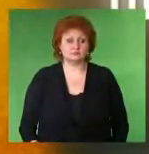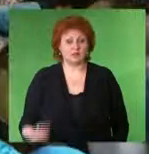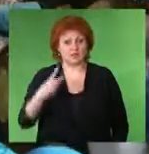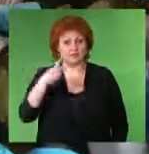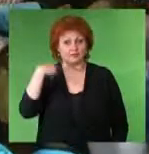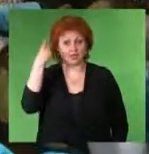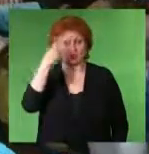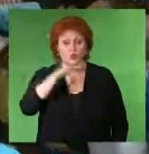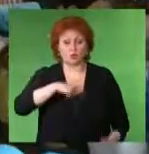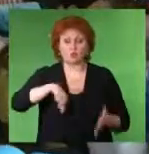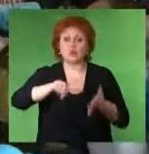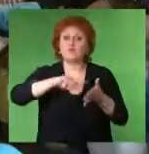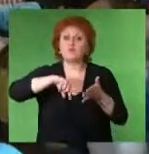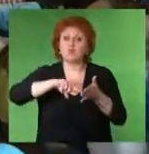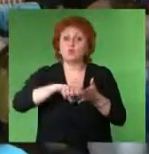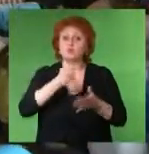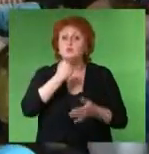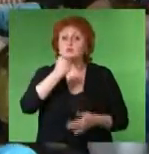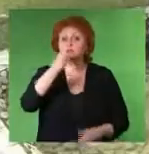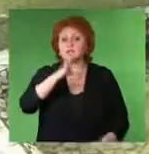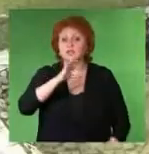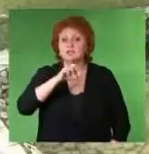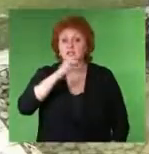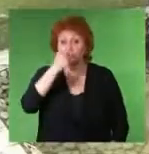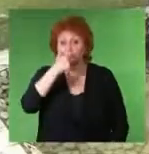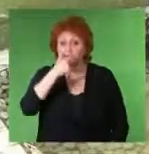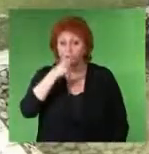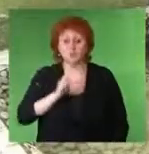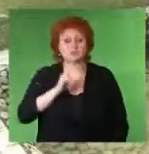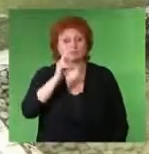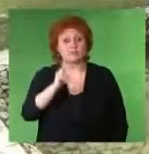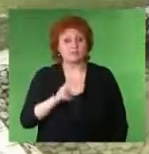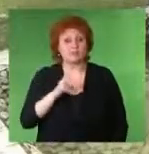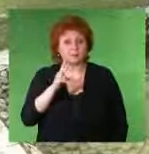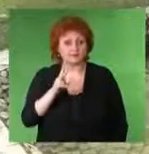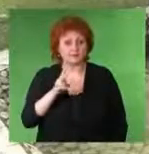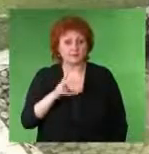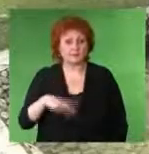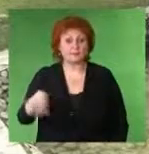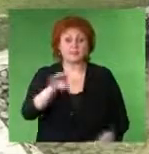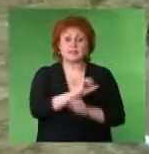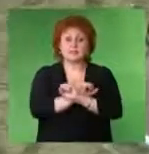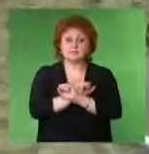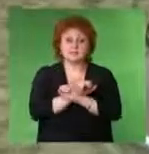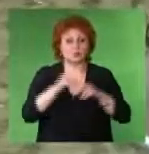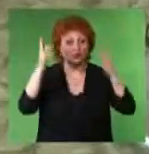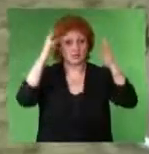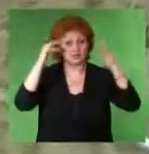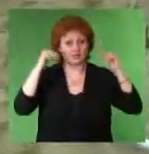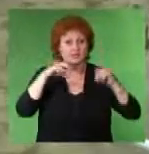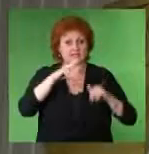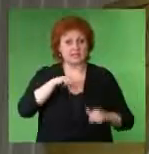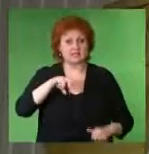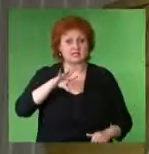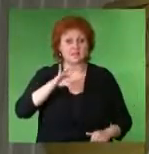Уже второй год в городе Ставрополье По благословению митрополита Ставропольского и Невиномысского Кирилла В санаторно-оздоровительном